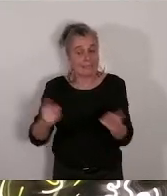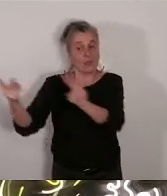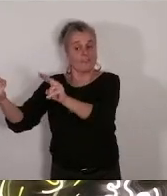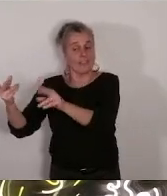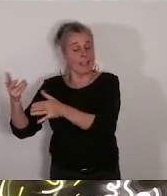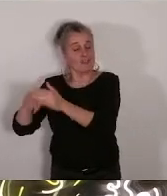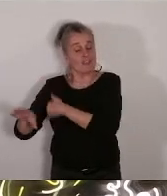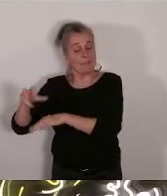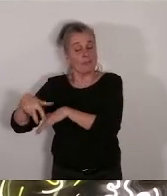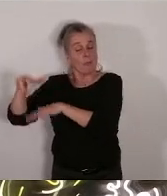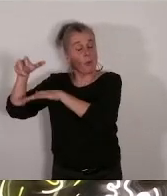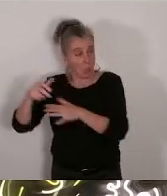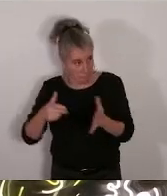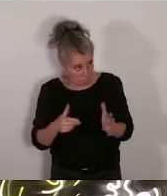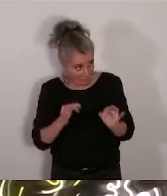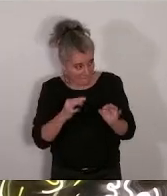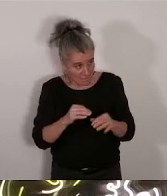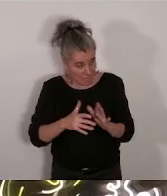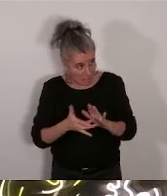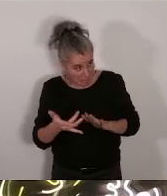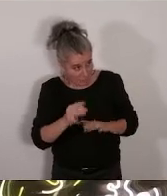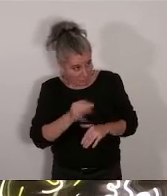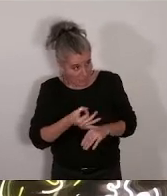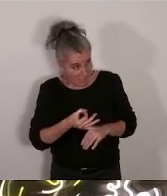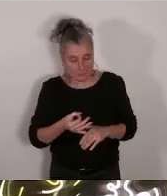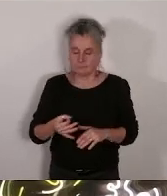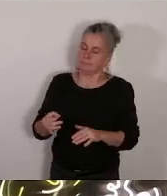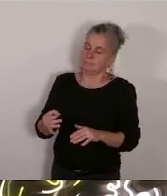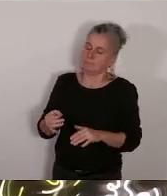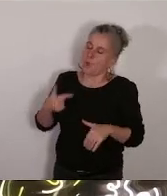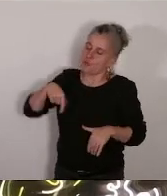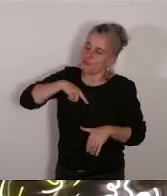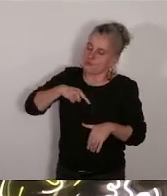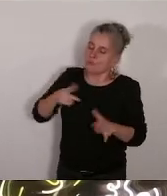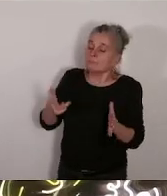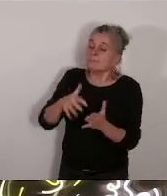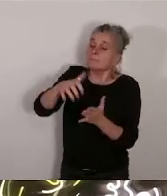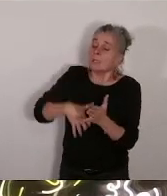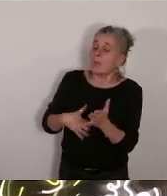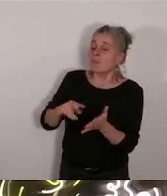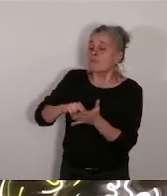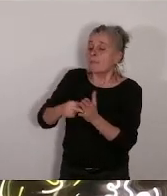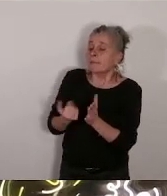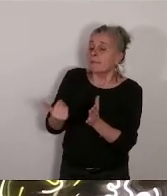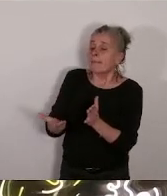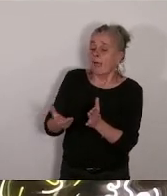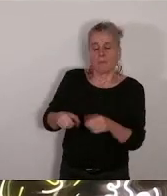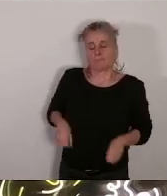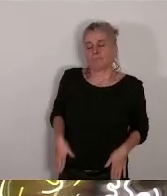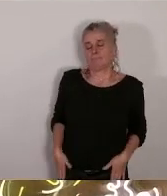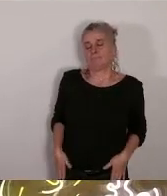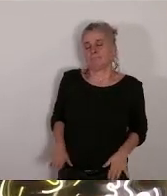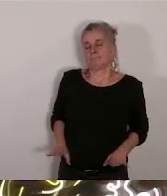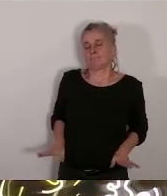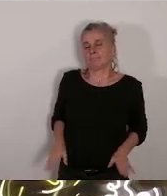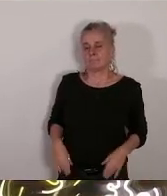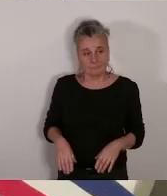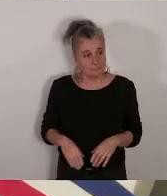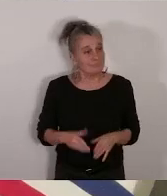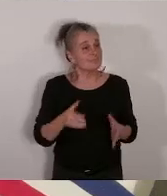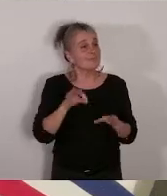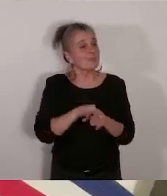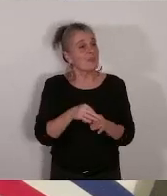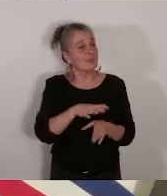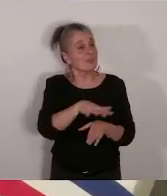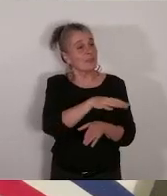métropole nous allons nous abstenir sur cette délibération technique voilà alors y a-t-il des contres non